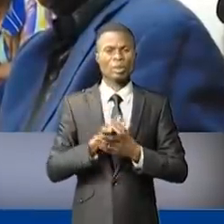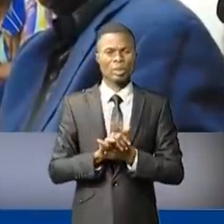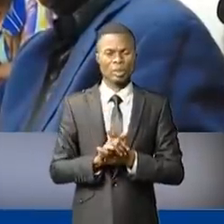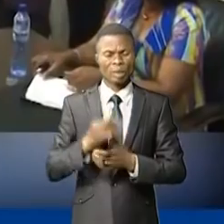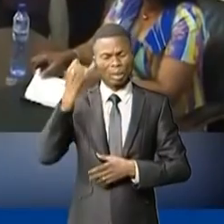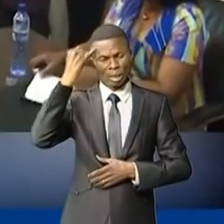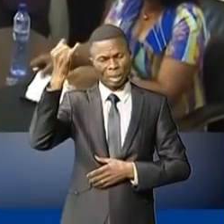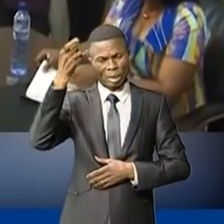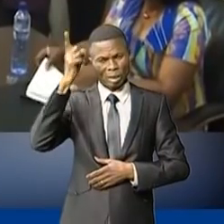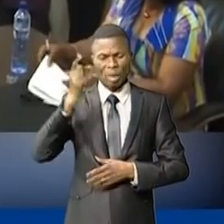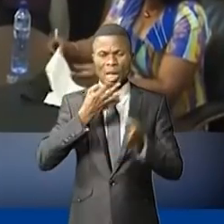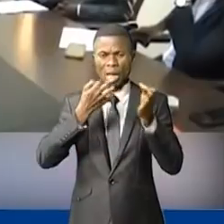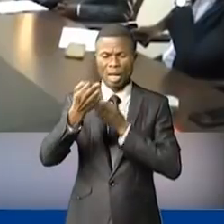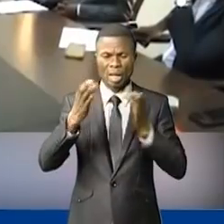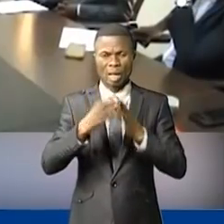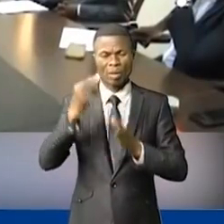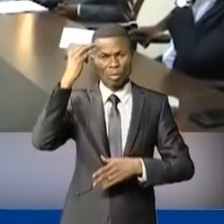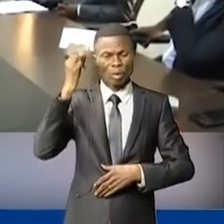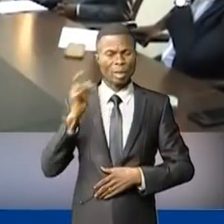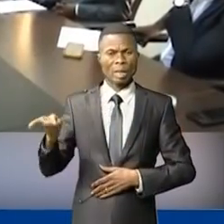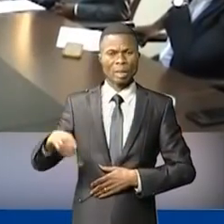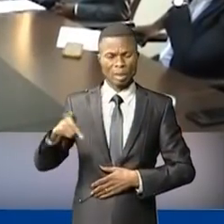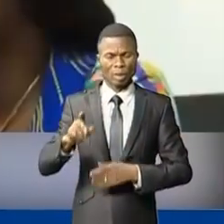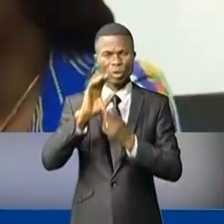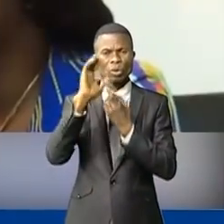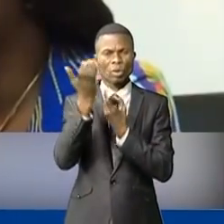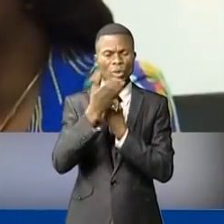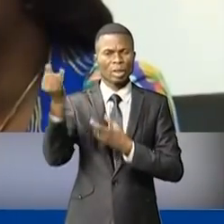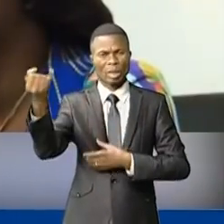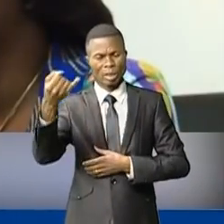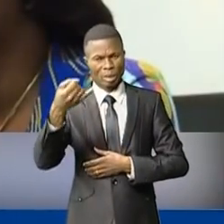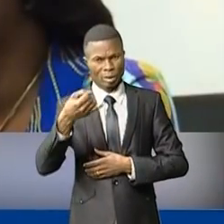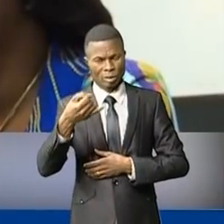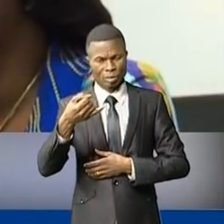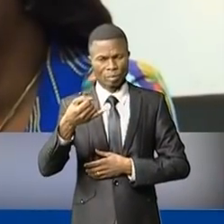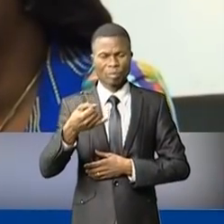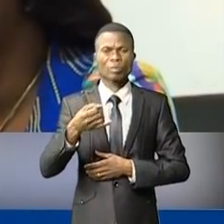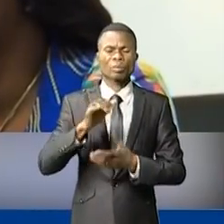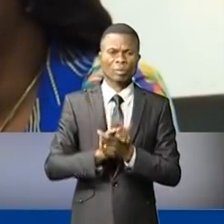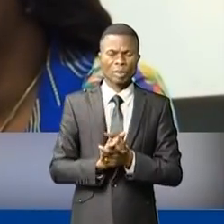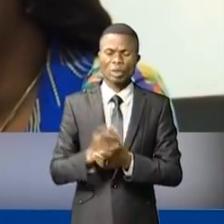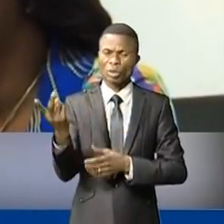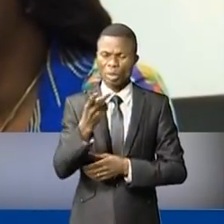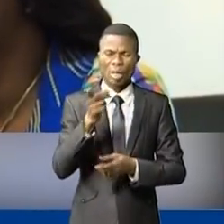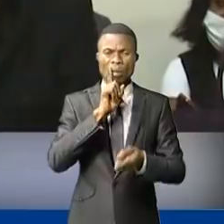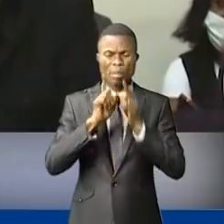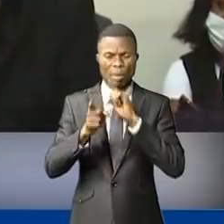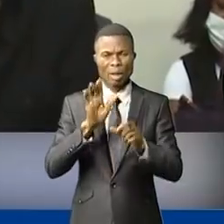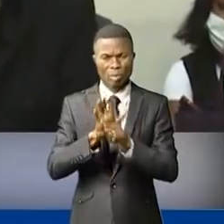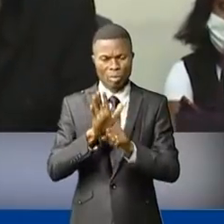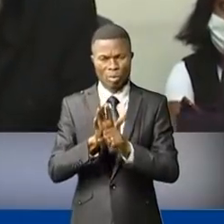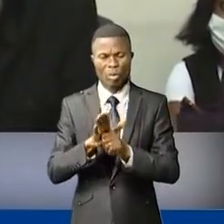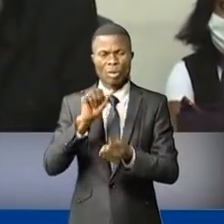Souci qu'il a partagé avec la ministre provinciale de la culture et des arts Yvette Tabou. Ils ont eu à discuter